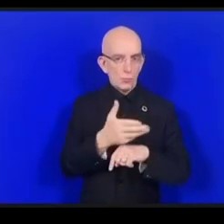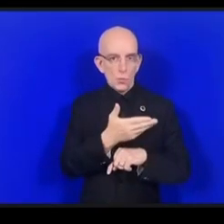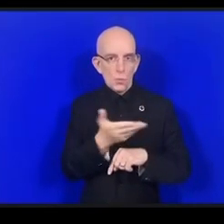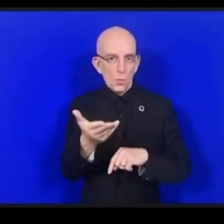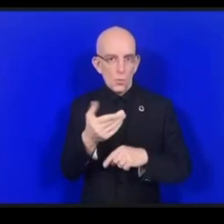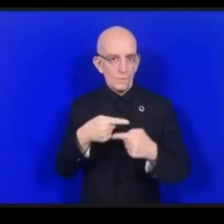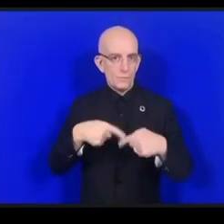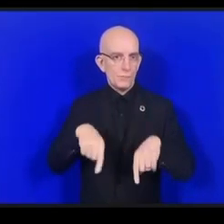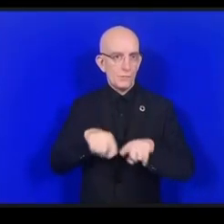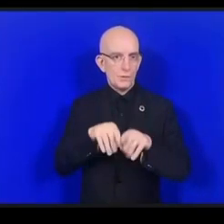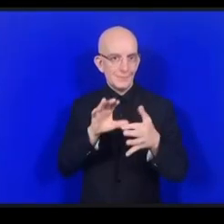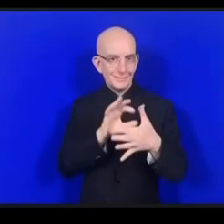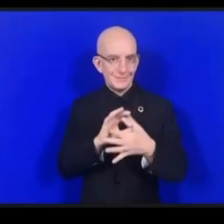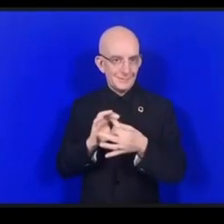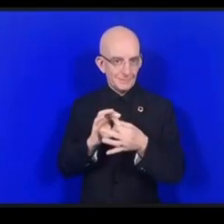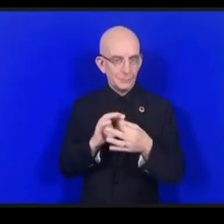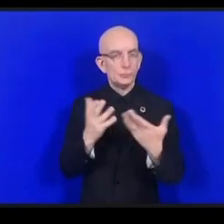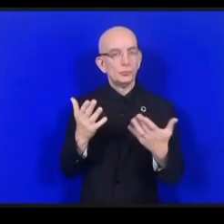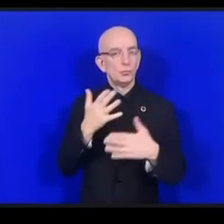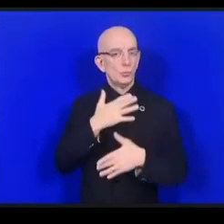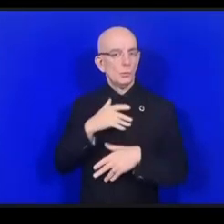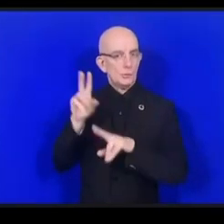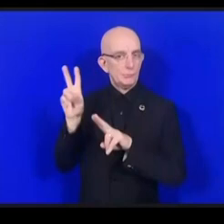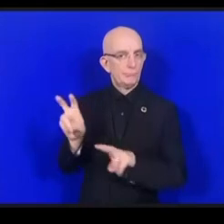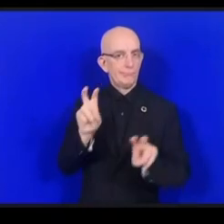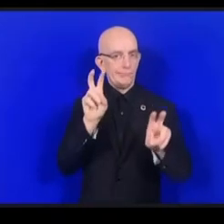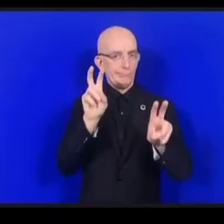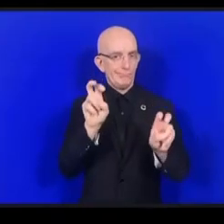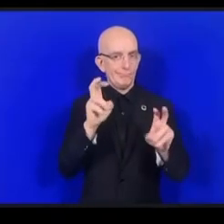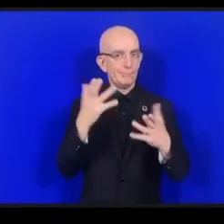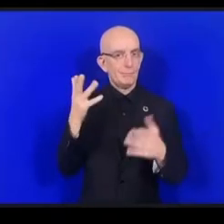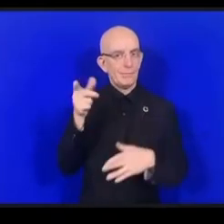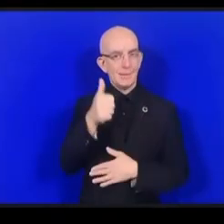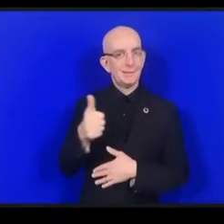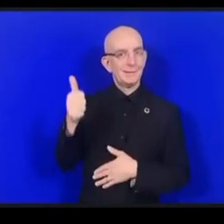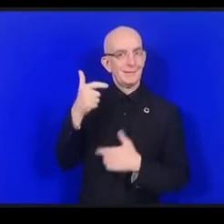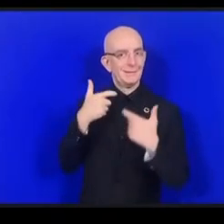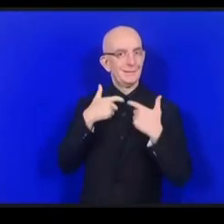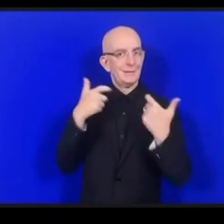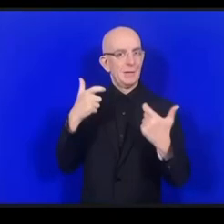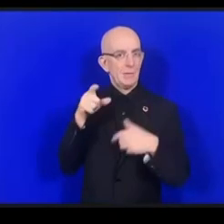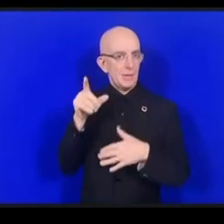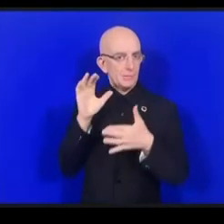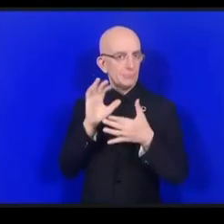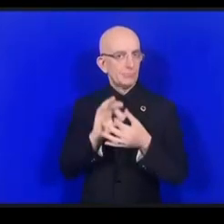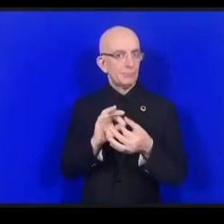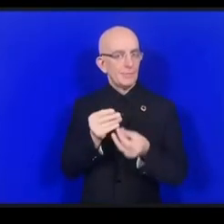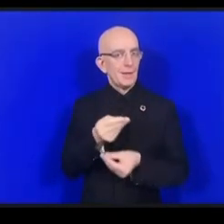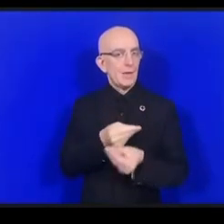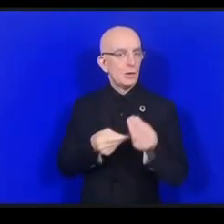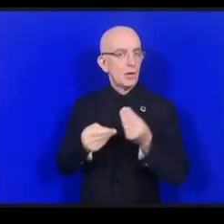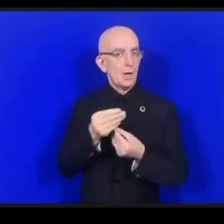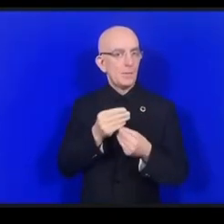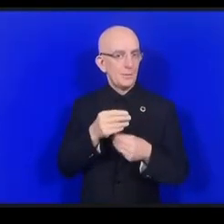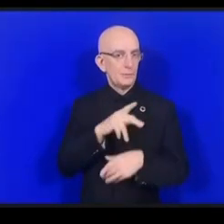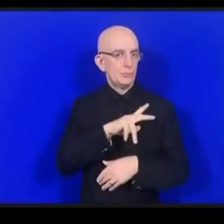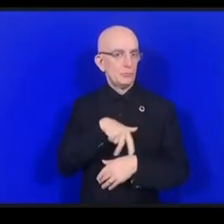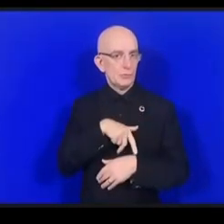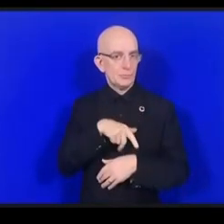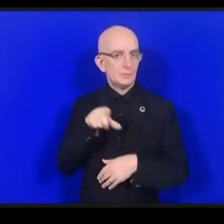الأمين أو مساعد الأمين العام لأشياء الاقتصادية والاجتماعية سيد جنهوالي